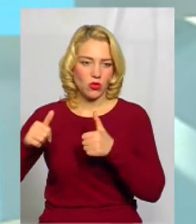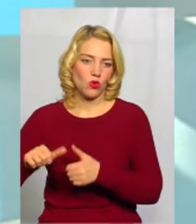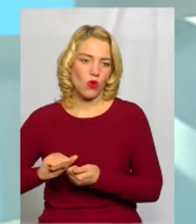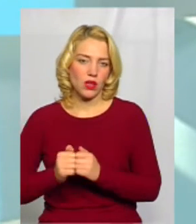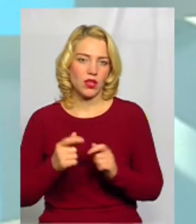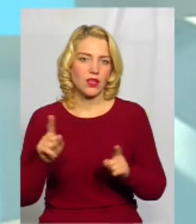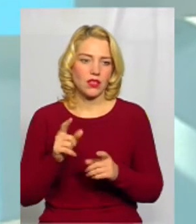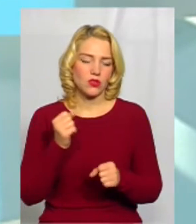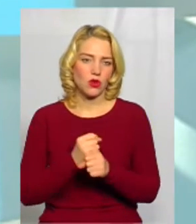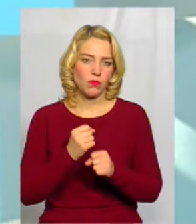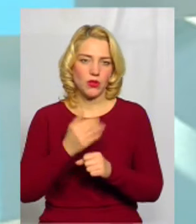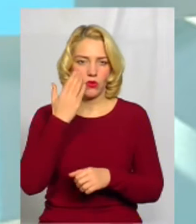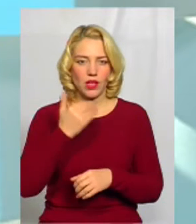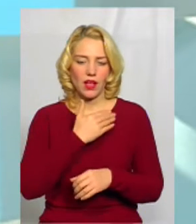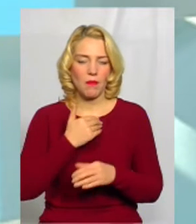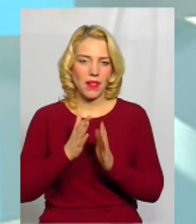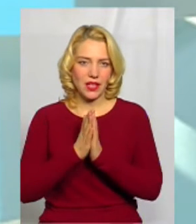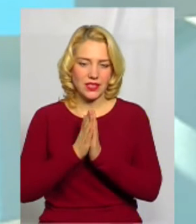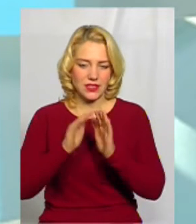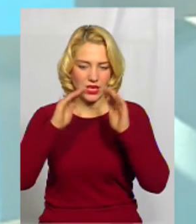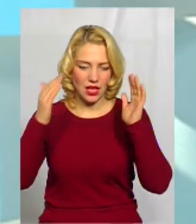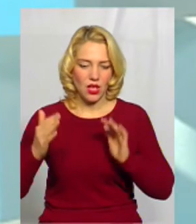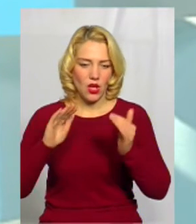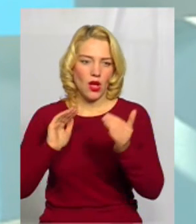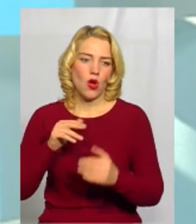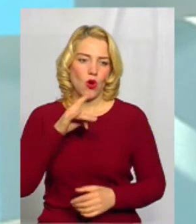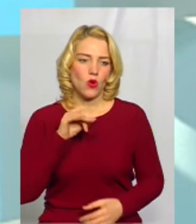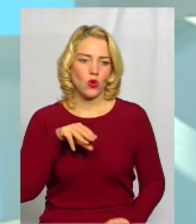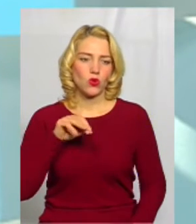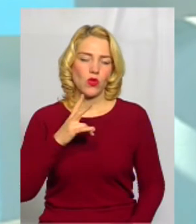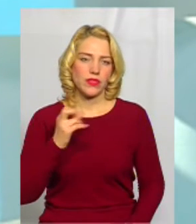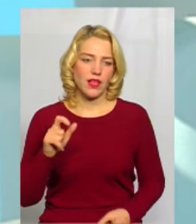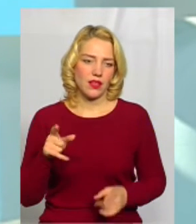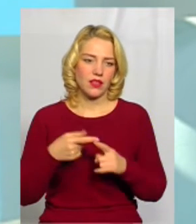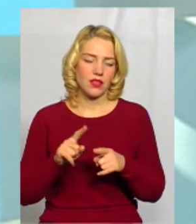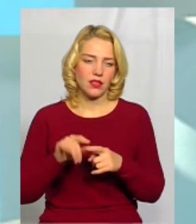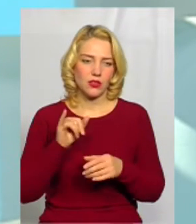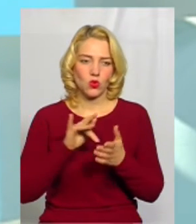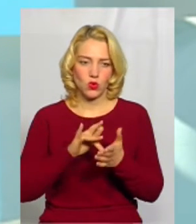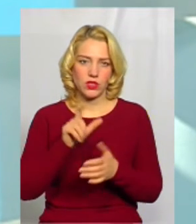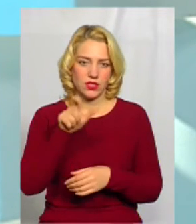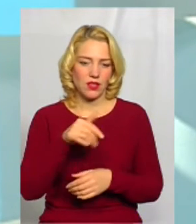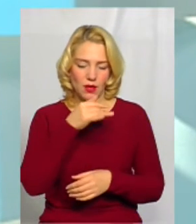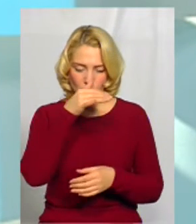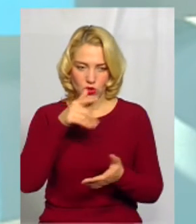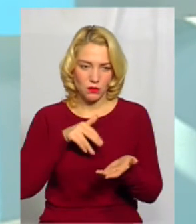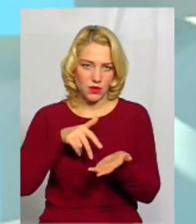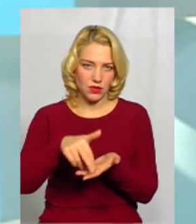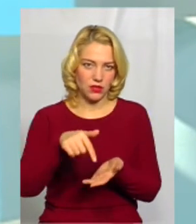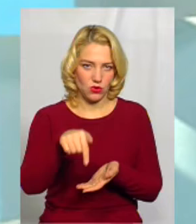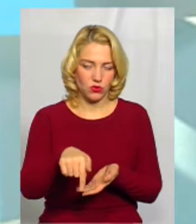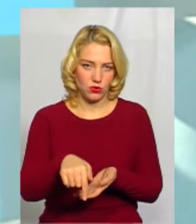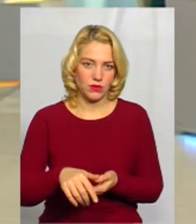каплицею-ротондою, вона з усіх сторон оточена приватними садибами, і практично турист не має можливості навіть до неї підійти.